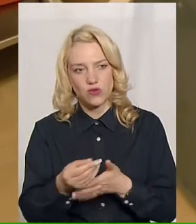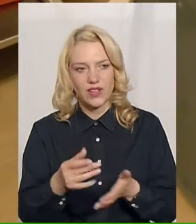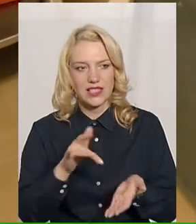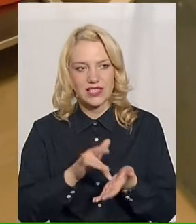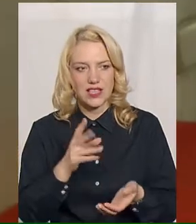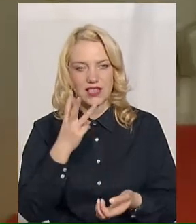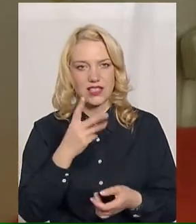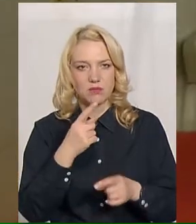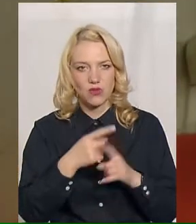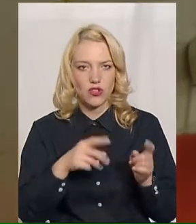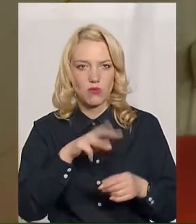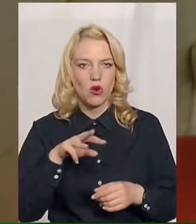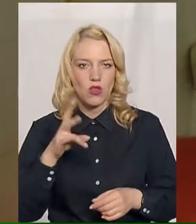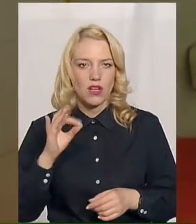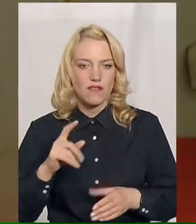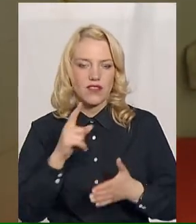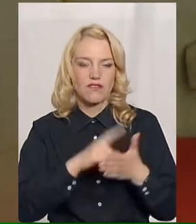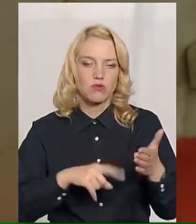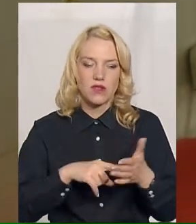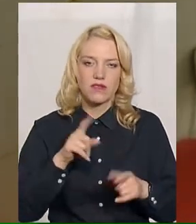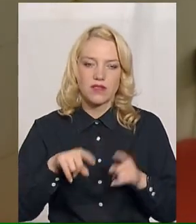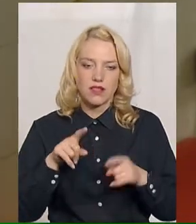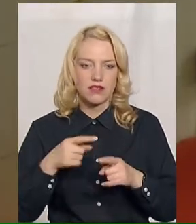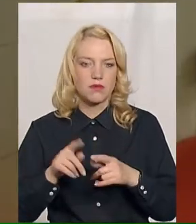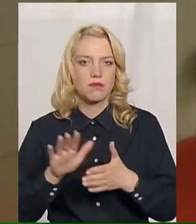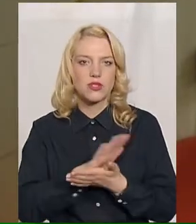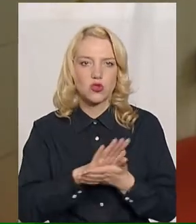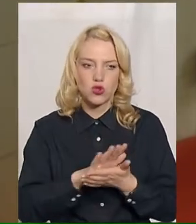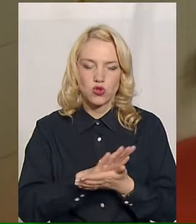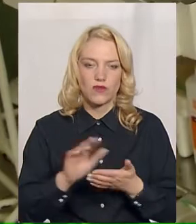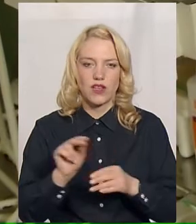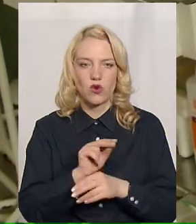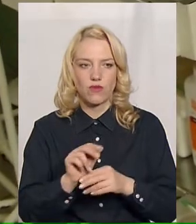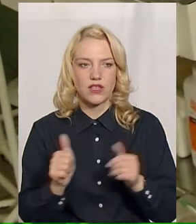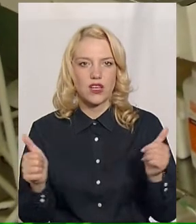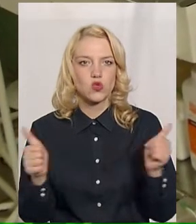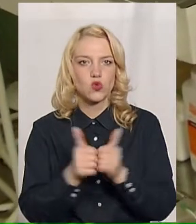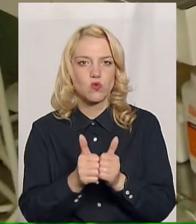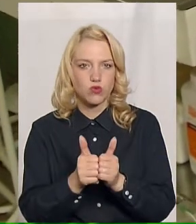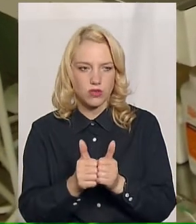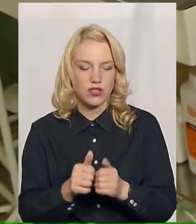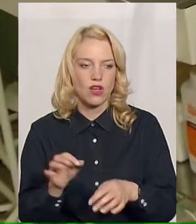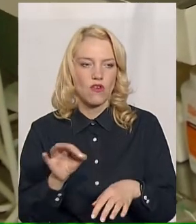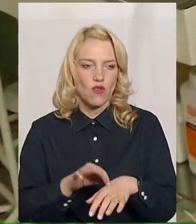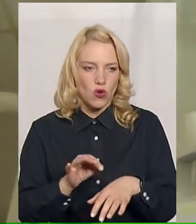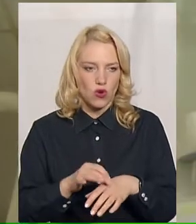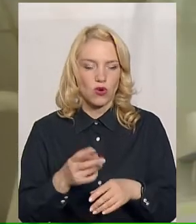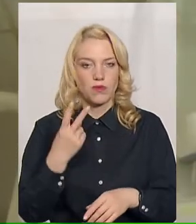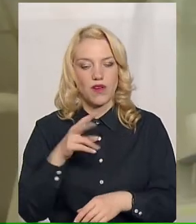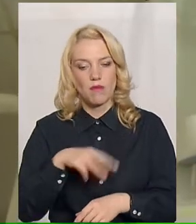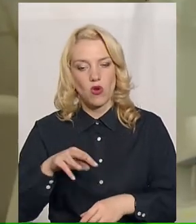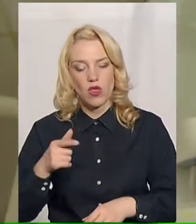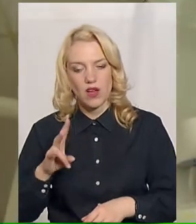відмінивши деякі пакети медичної допомоги, зокрема, безкоштовне лікування супутніх хвороб. Два мільйони гривень компенсувала обласна рада.